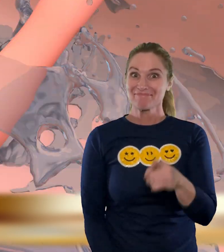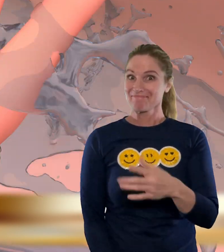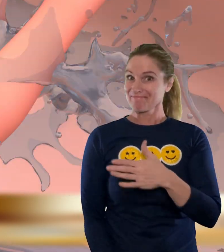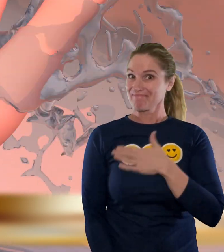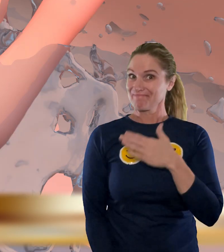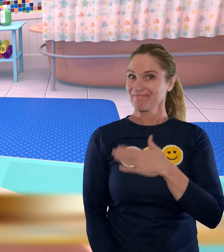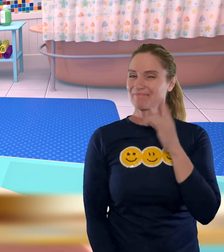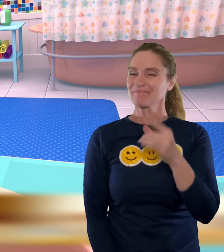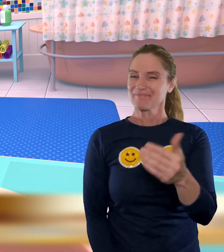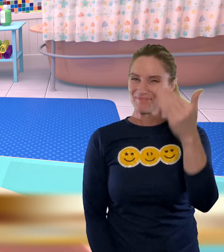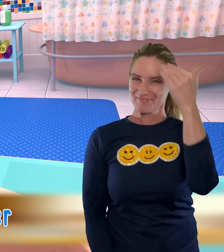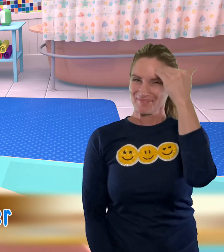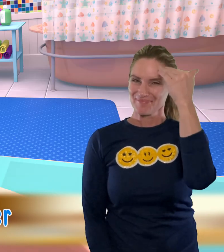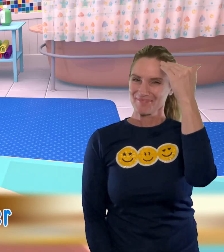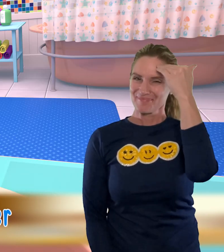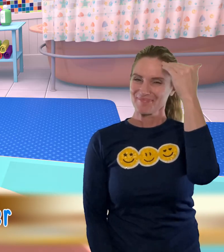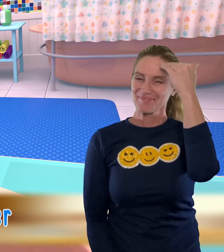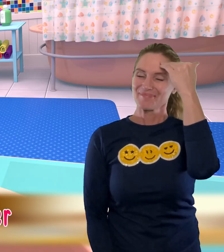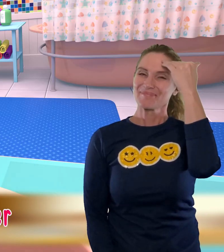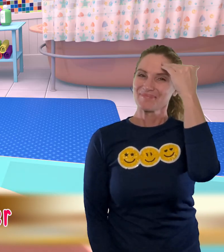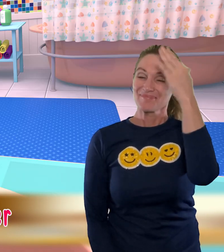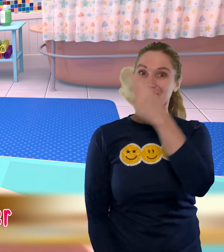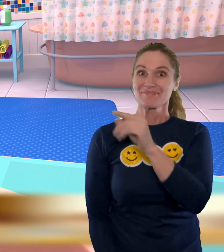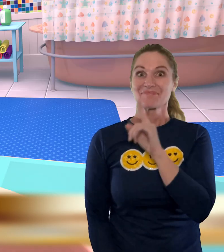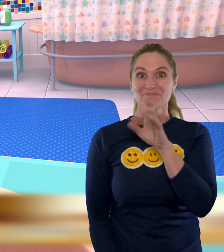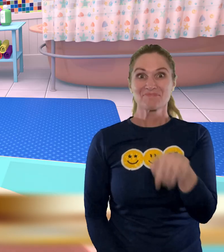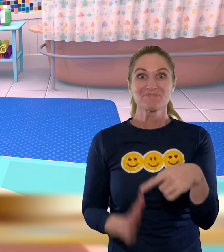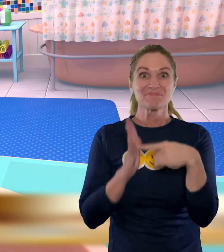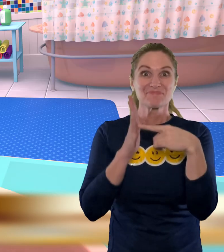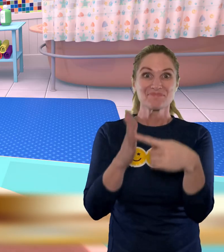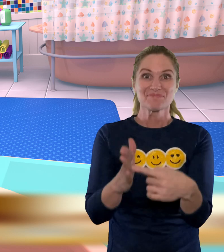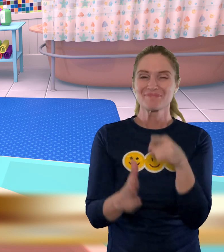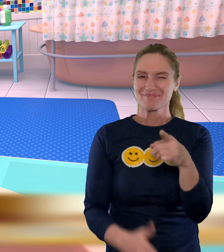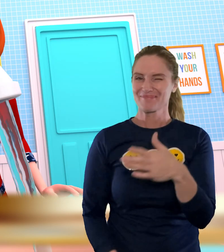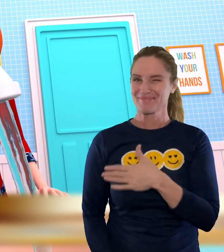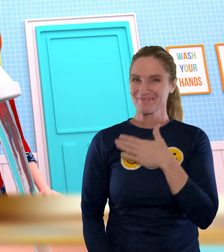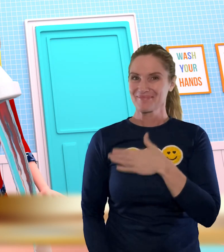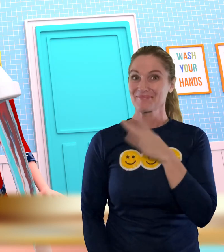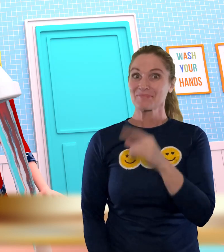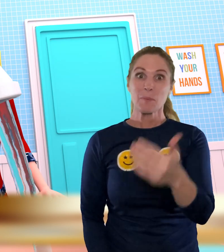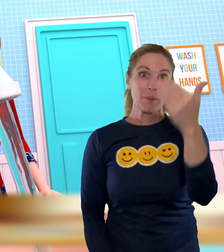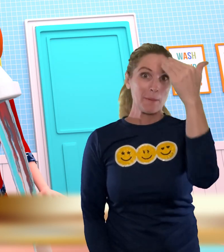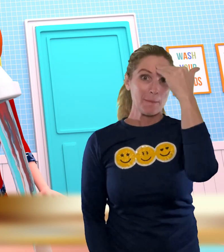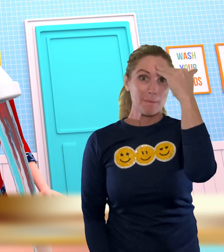Wenn du glücklich bist Und heiter Ja, dann sag es allen weiter